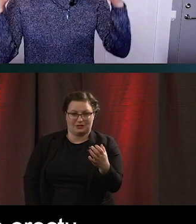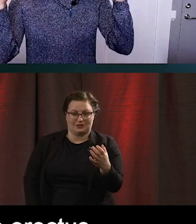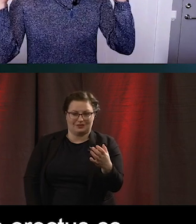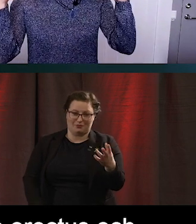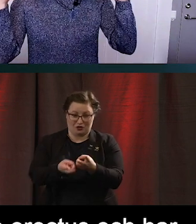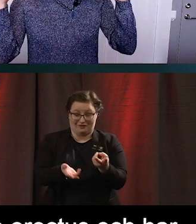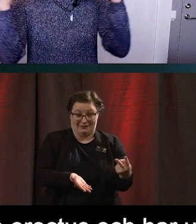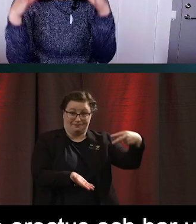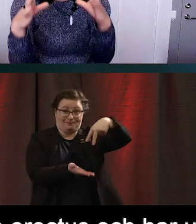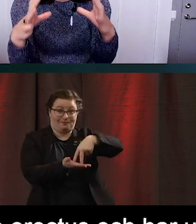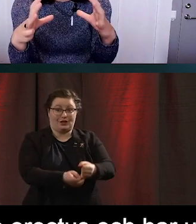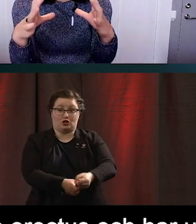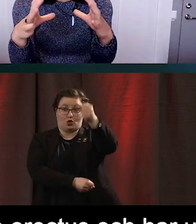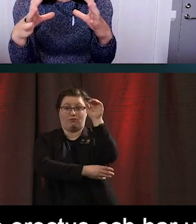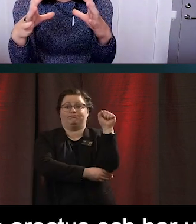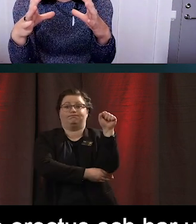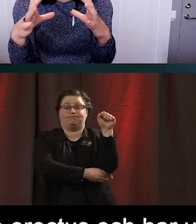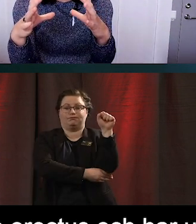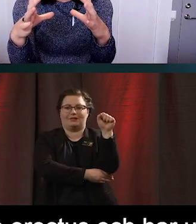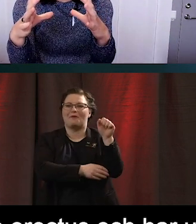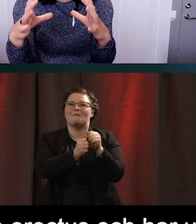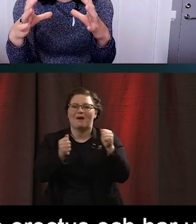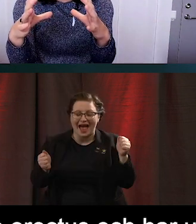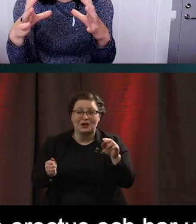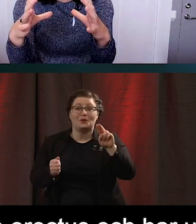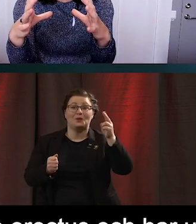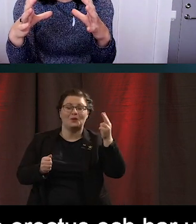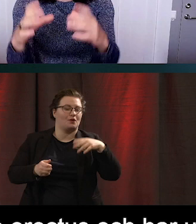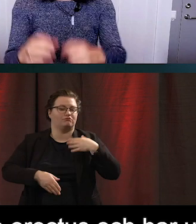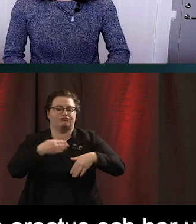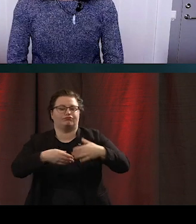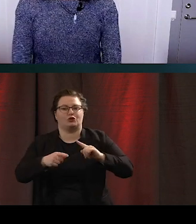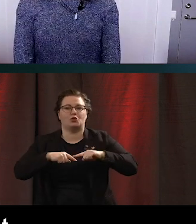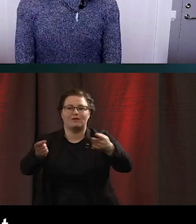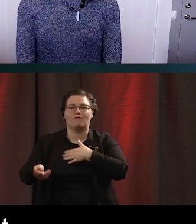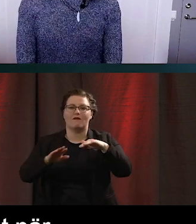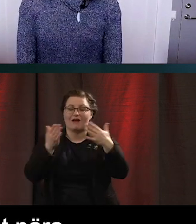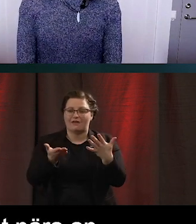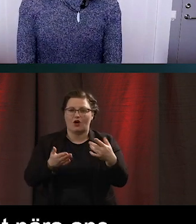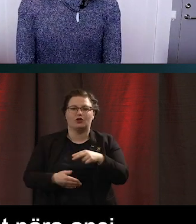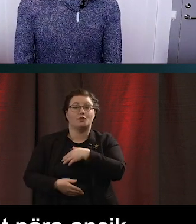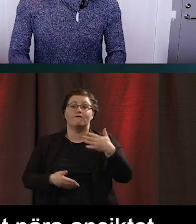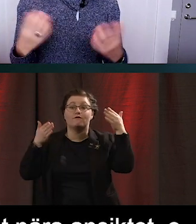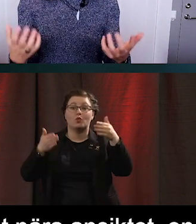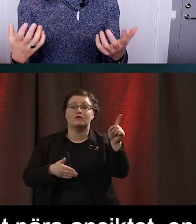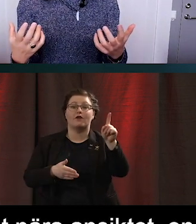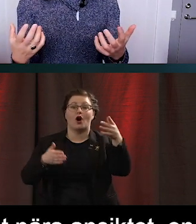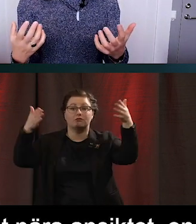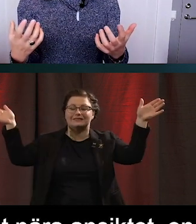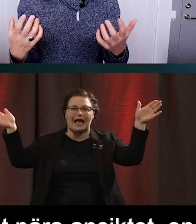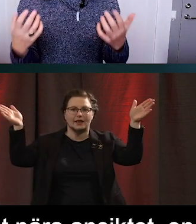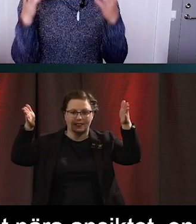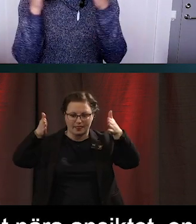sådan sak att nu lägger vi all vårt fokus på en väldigt liten plats, väldigt nära vårt ansikte. Och då nyttjar vi